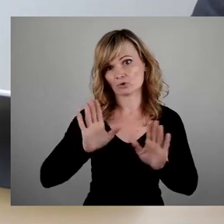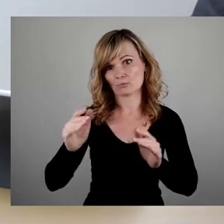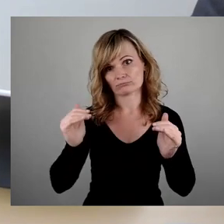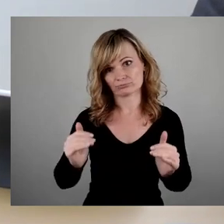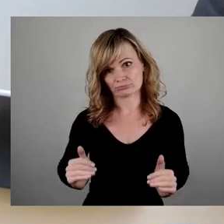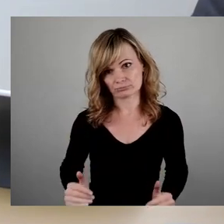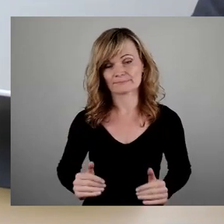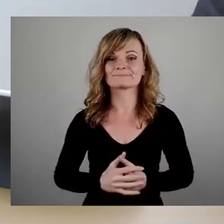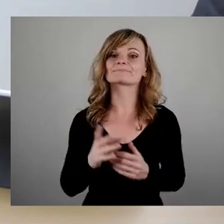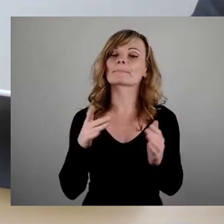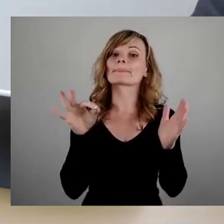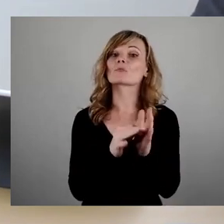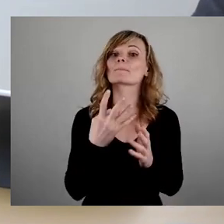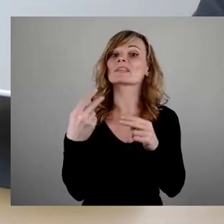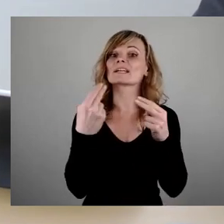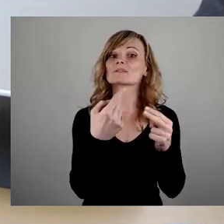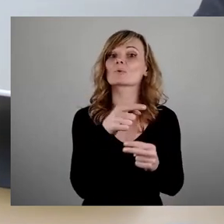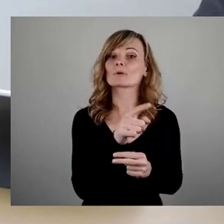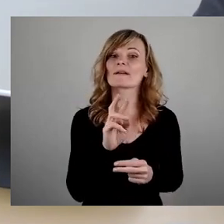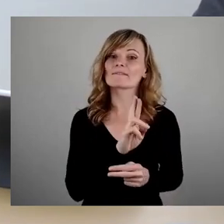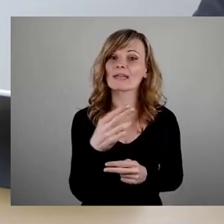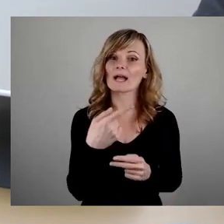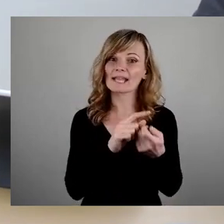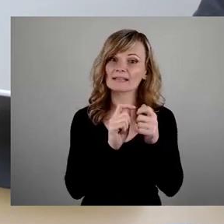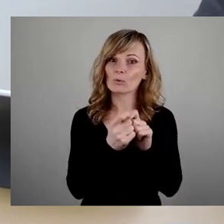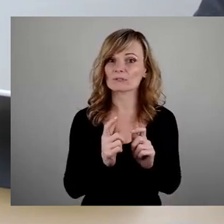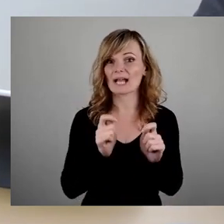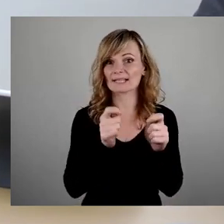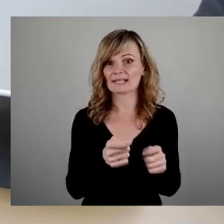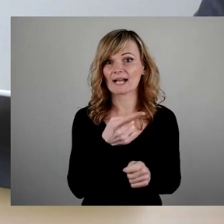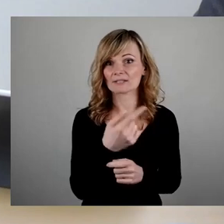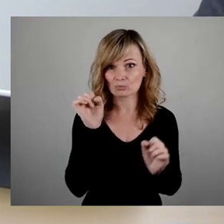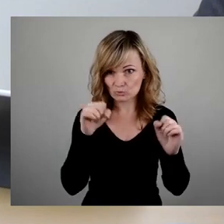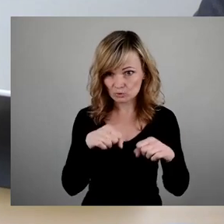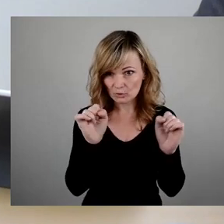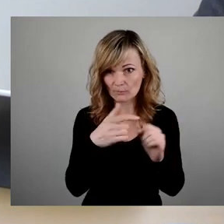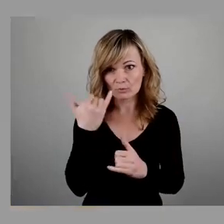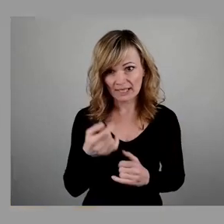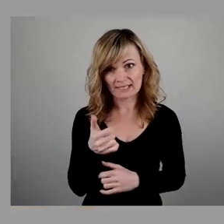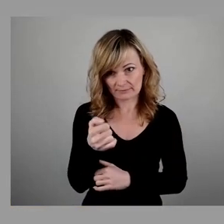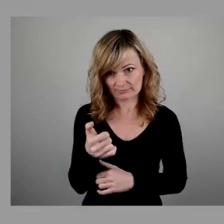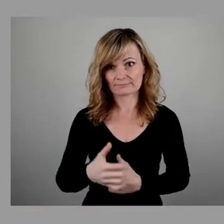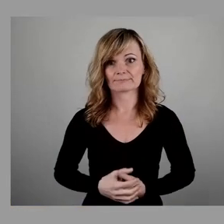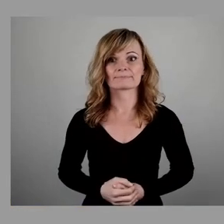also zu Top vier zurück. Wer hier dem Änderungsantrag zustimmen kann, den bitte ich jetzt um das Stimmzeichen.